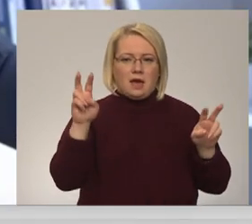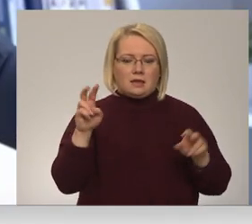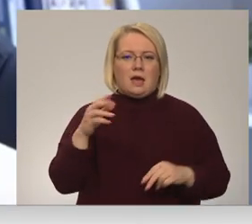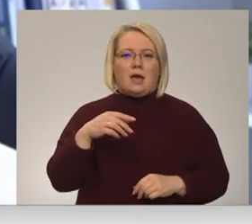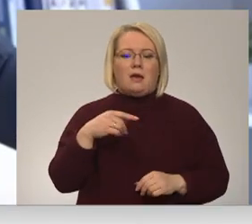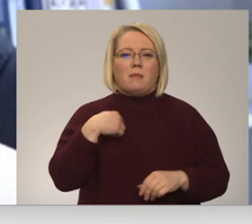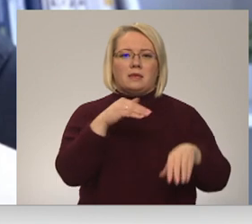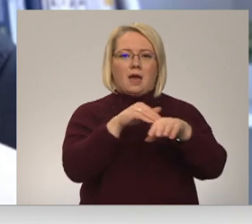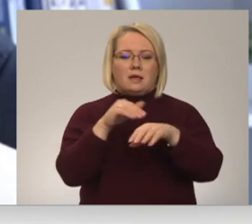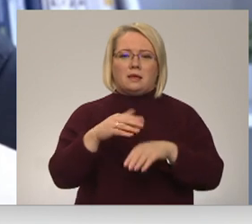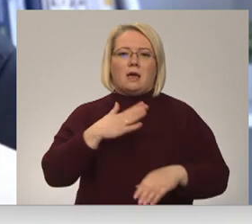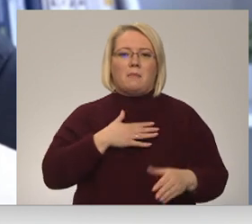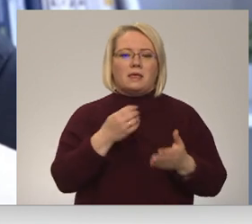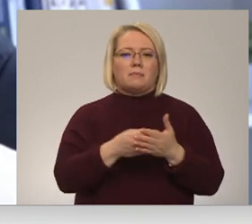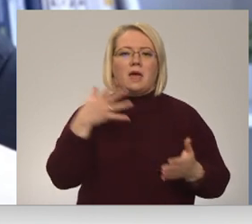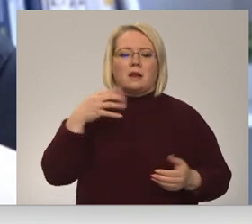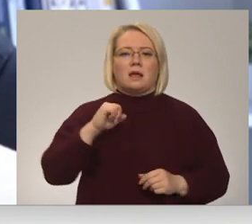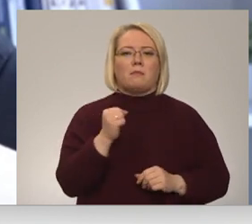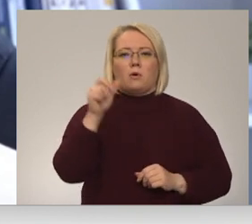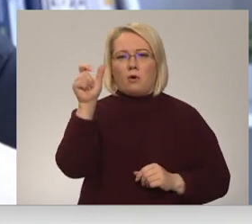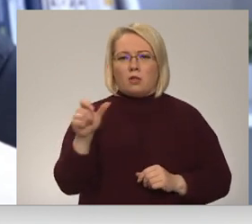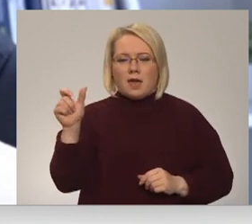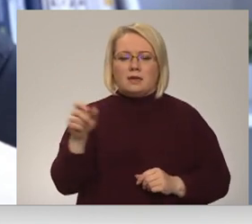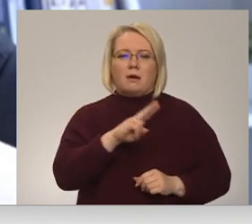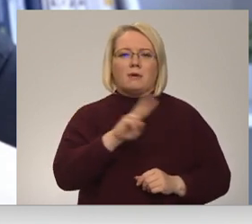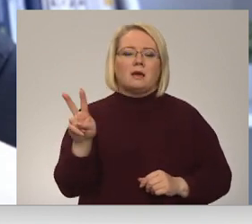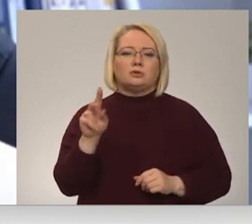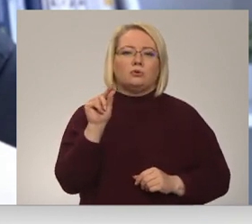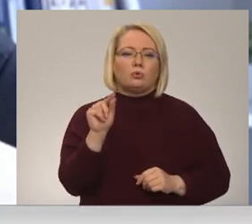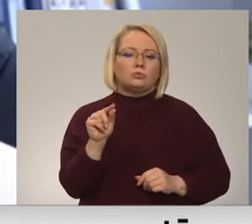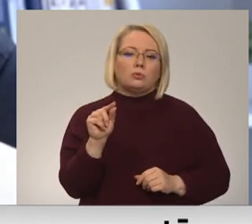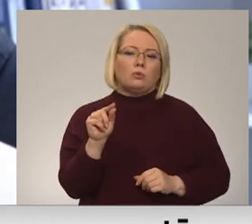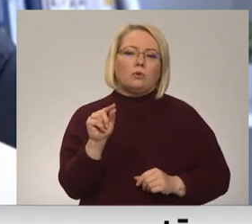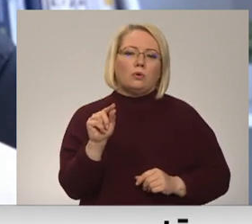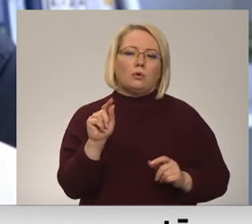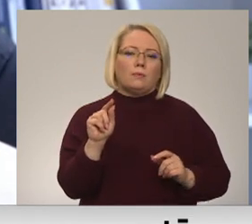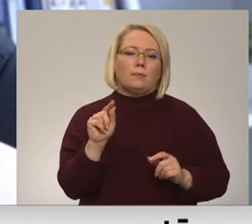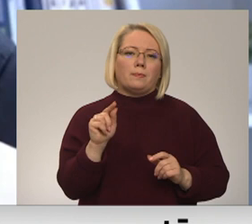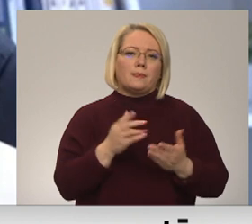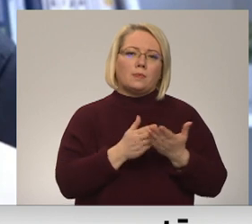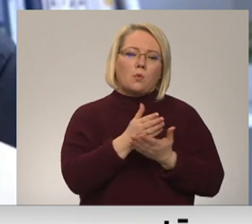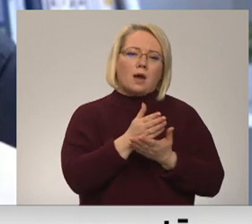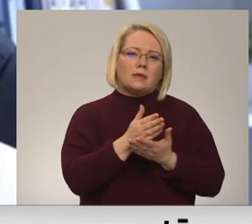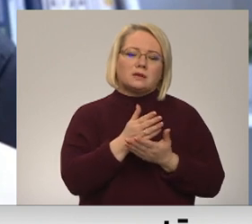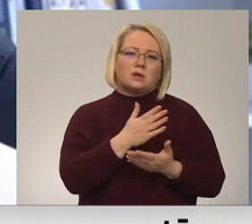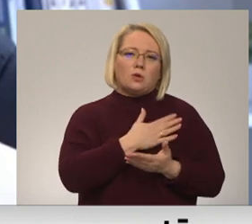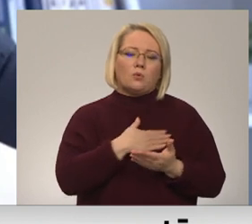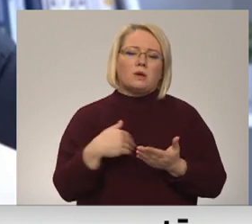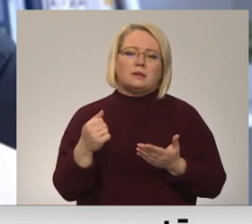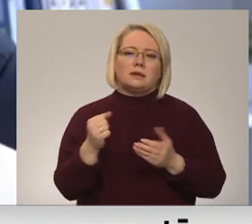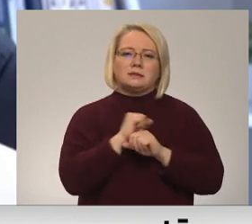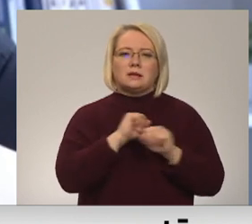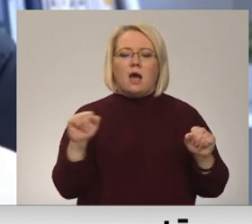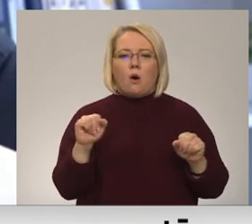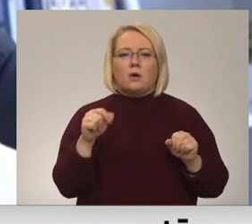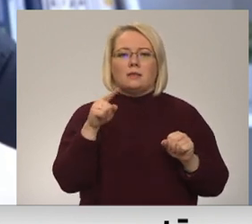maniem dārgajiem kolēģiem, kas nedaudz dodas diezgan strauji tādā